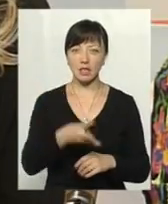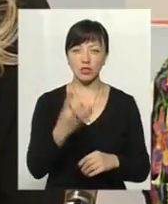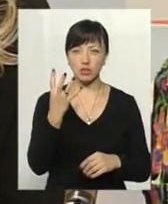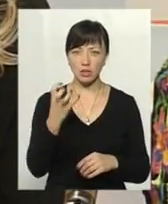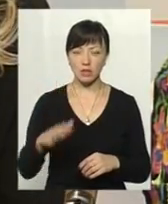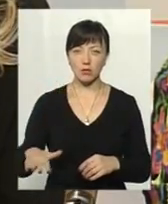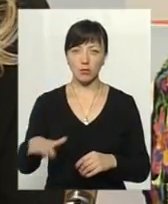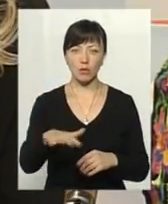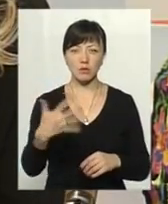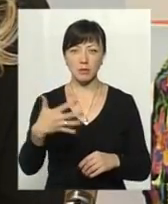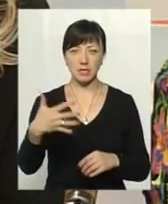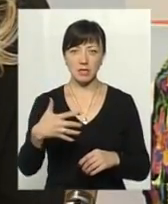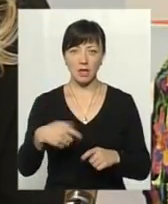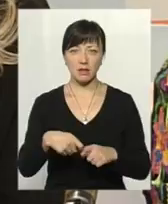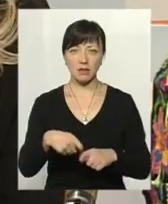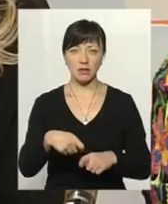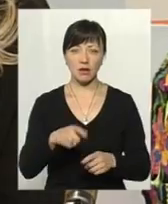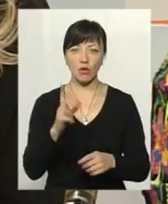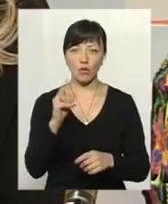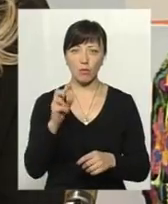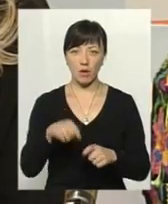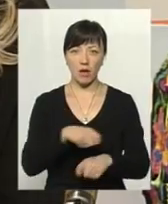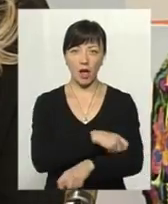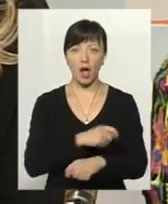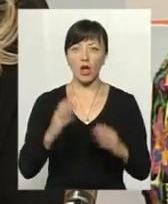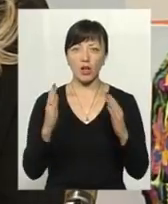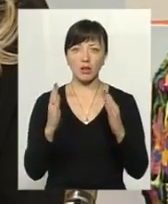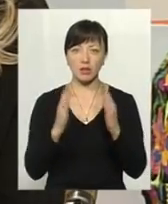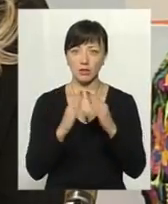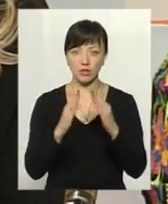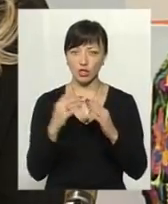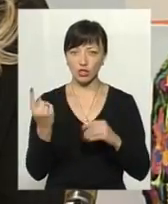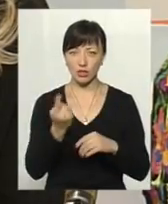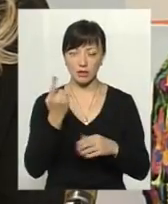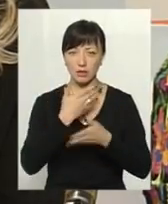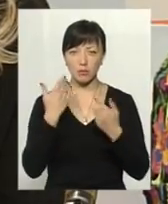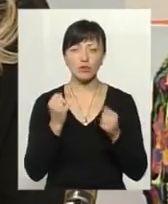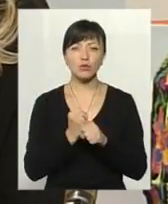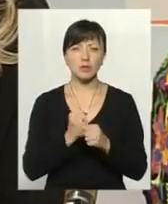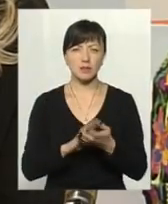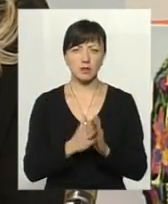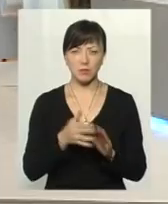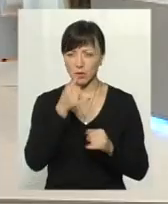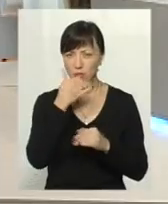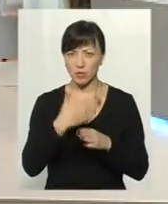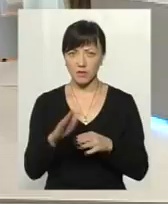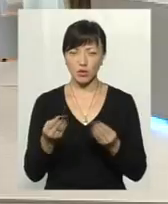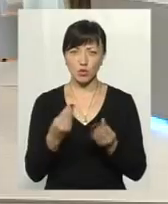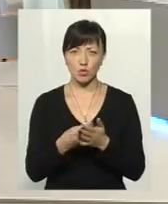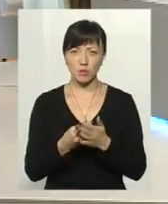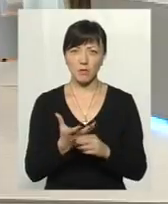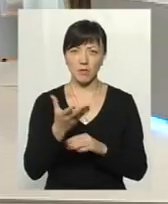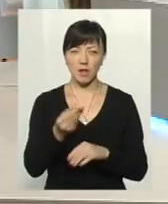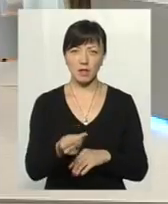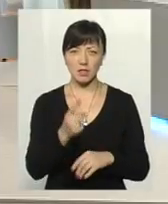Площість 50 квадратів. Лічильника на будинку немає. Що нам робити в даній ситуації? Ми не можемо витягнути такі суми і плату